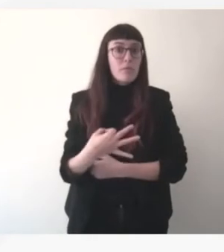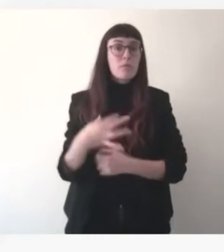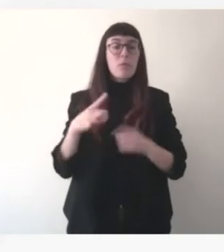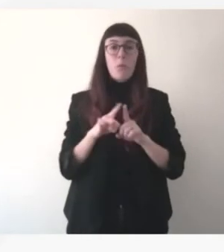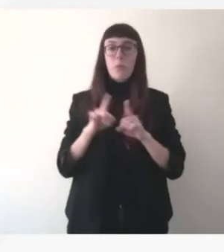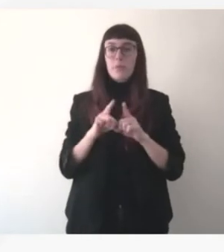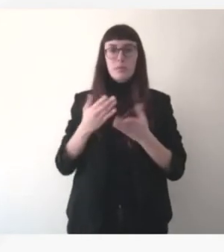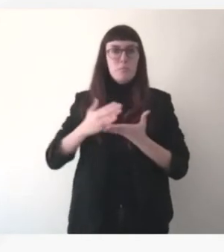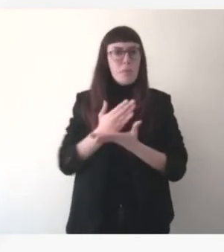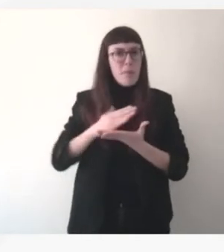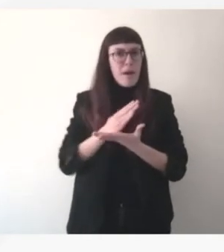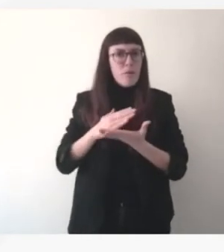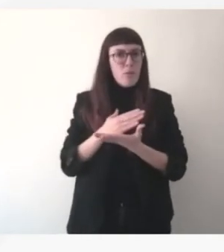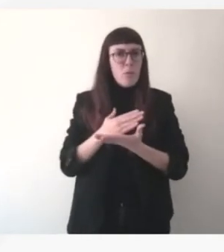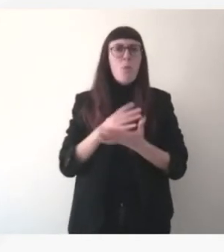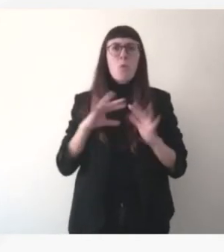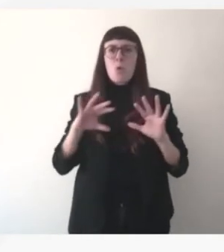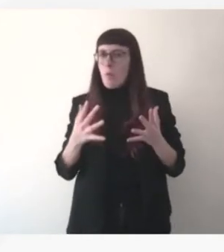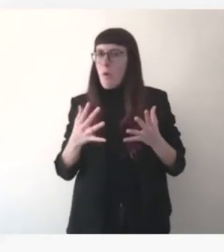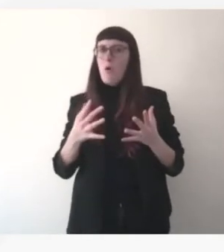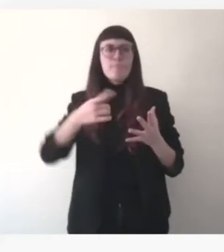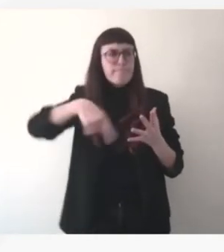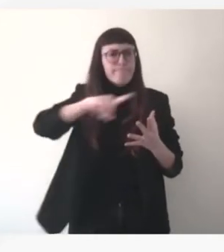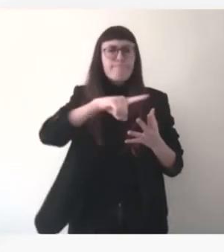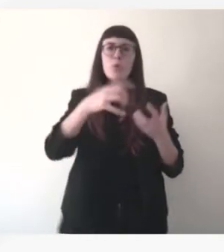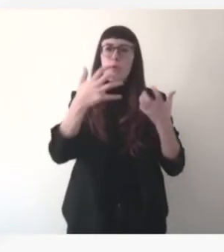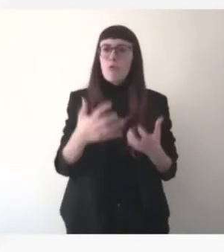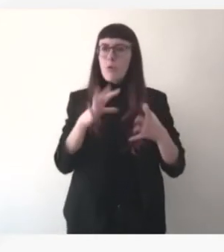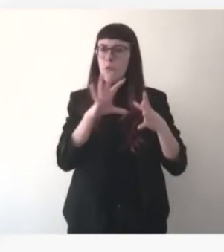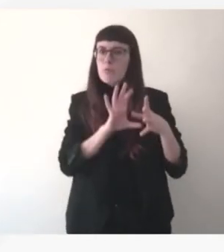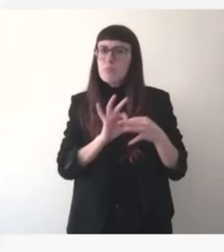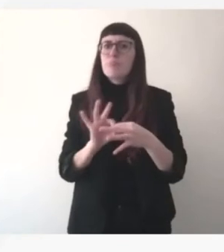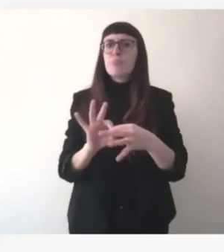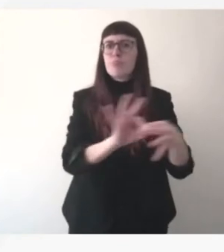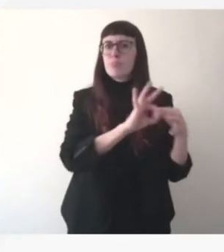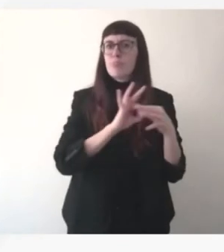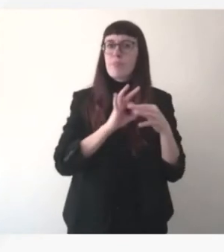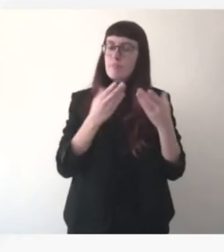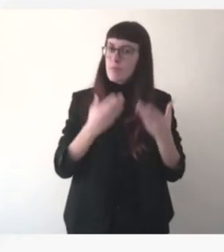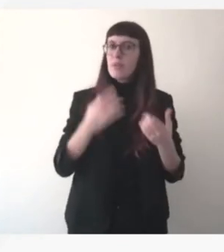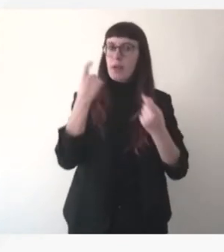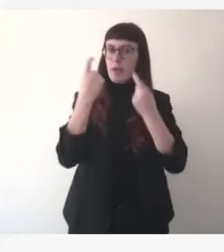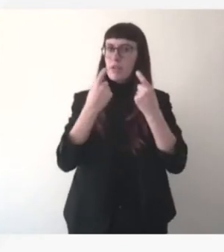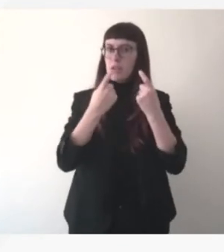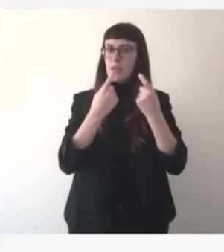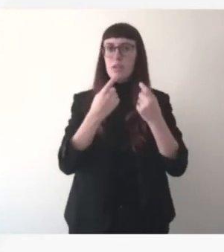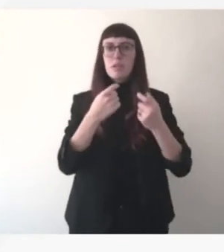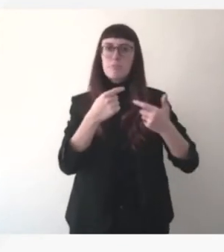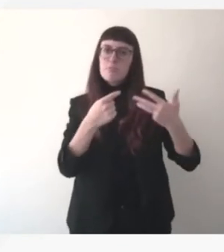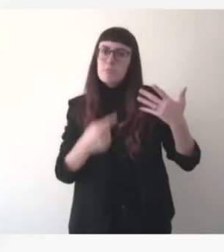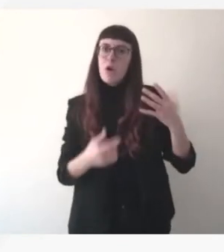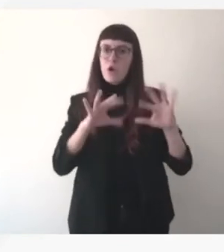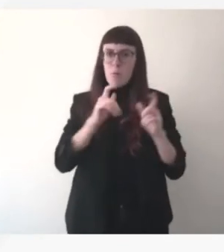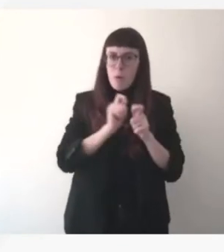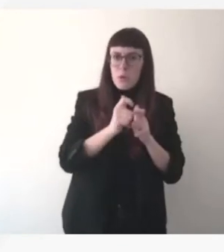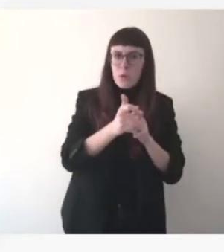nous coordonner. Nous avons eu, le ministre polonais l'a évoqué, il y a quelques, ce matin, donc nous